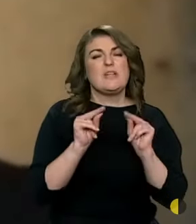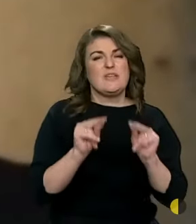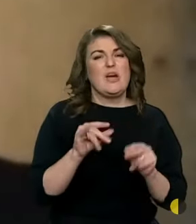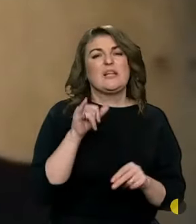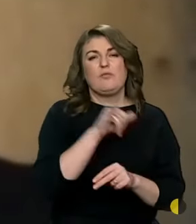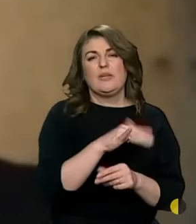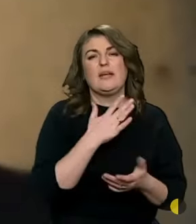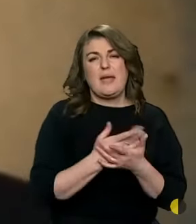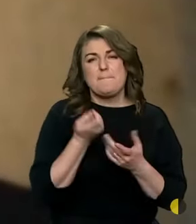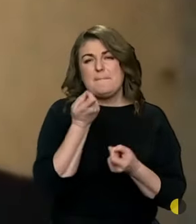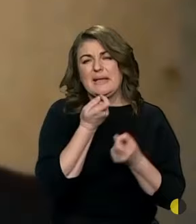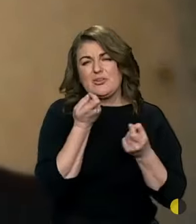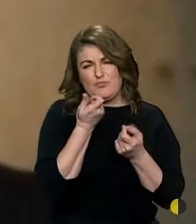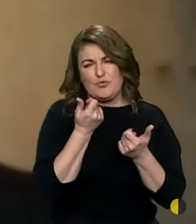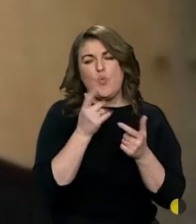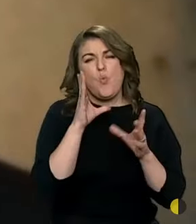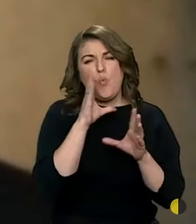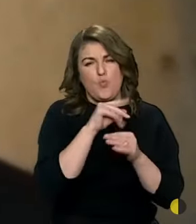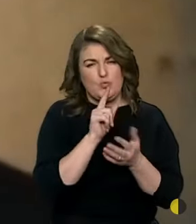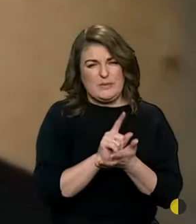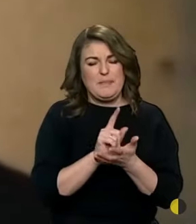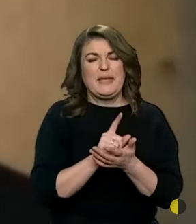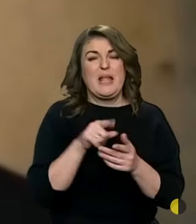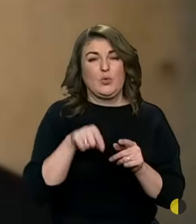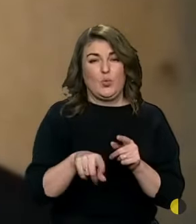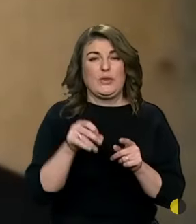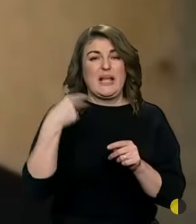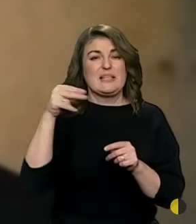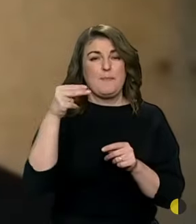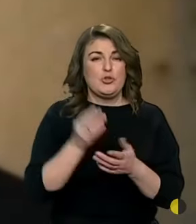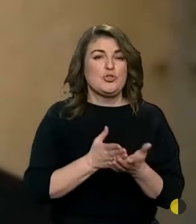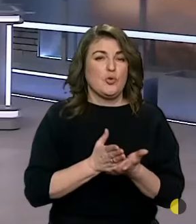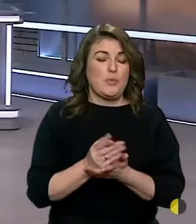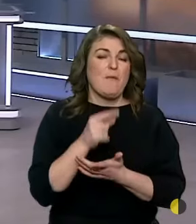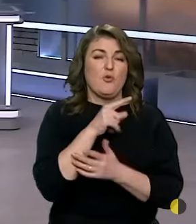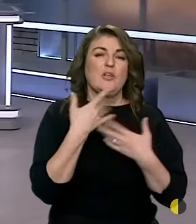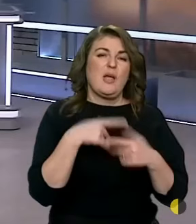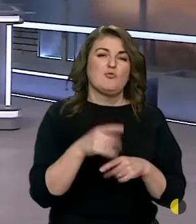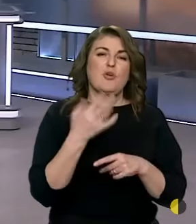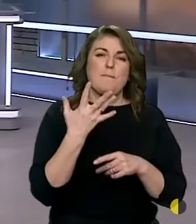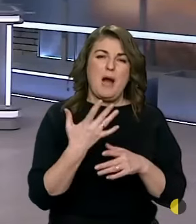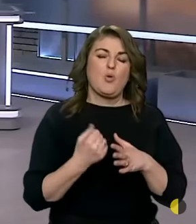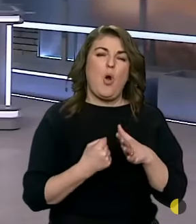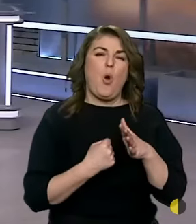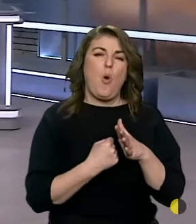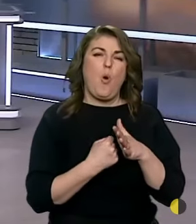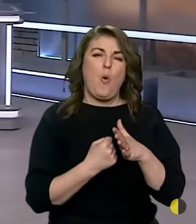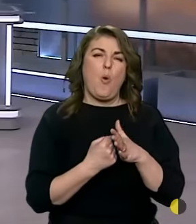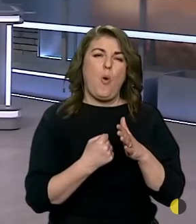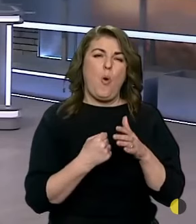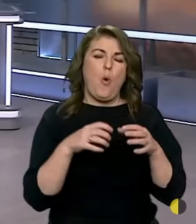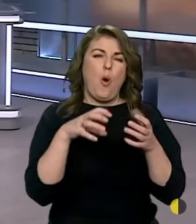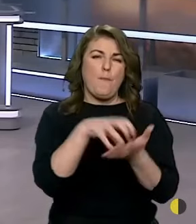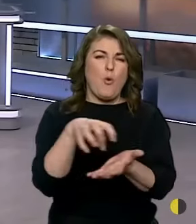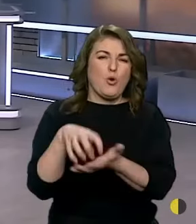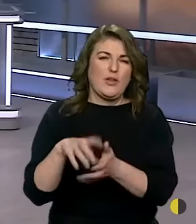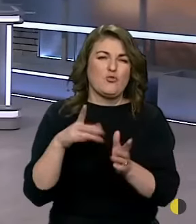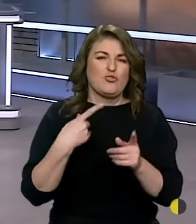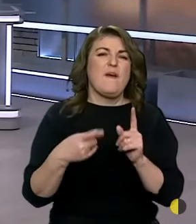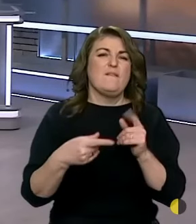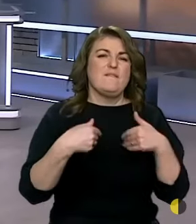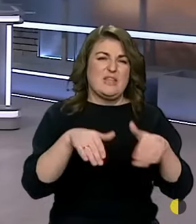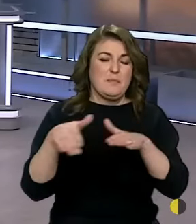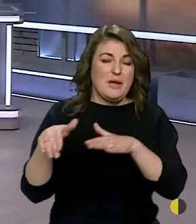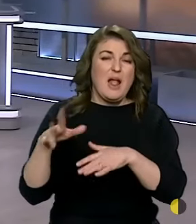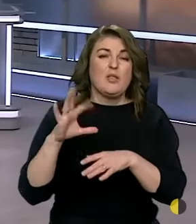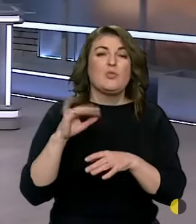у них є мікроскопічні успіхи тут на Запорізькому напрямку. Вони там, може, пару опорників відбили, пару позицій,